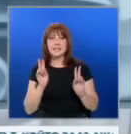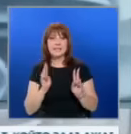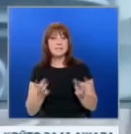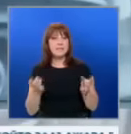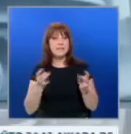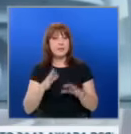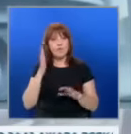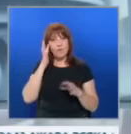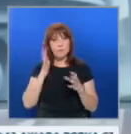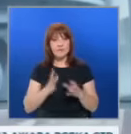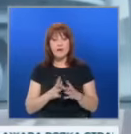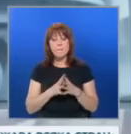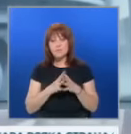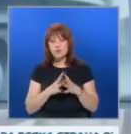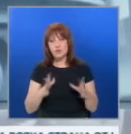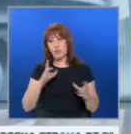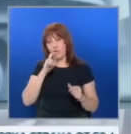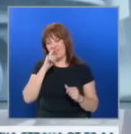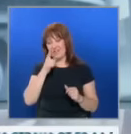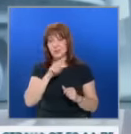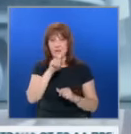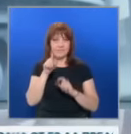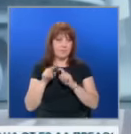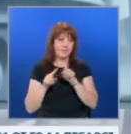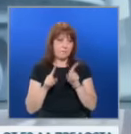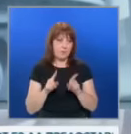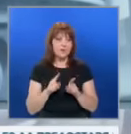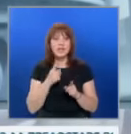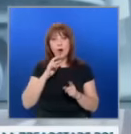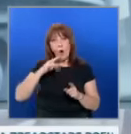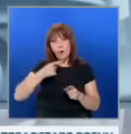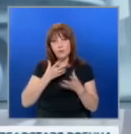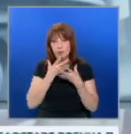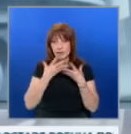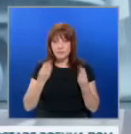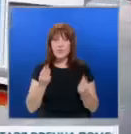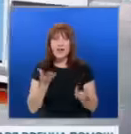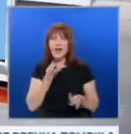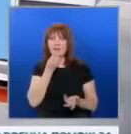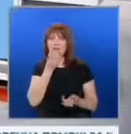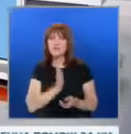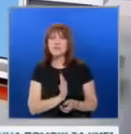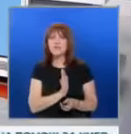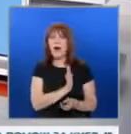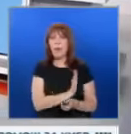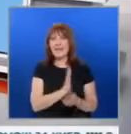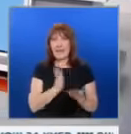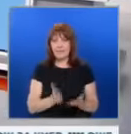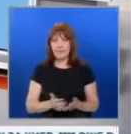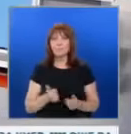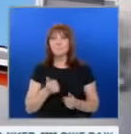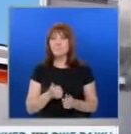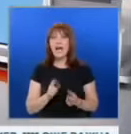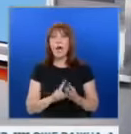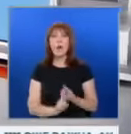Наистина. Много важни въпроси и все още отговорите липсват Ирина. Благодаря ти. А какво става в лявото пространство? Нека да видим сега. Лидерът на